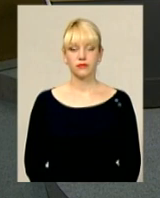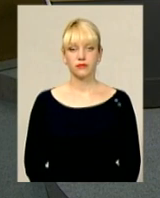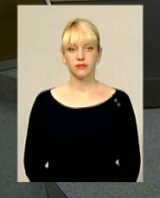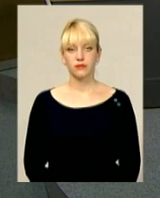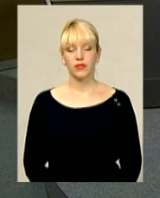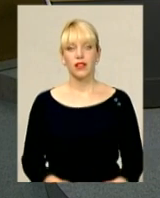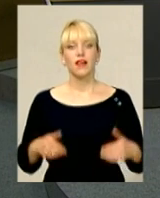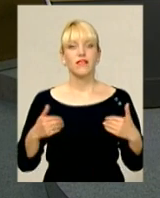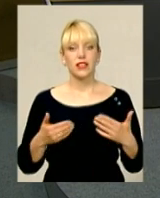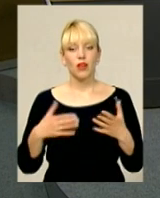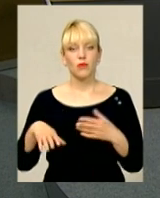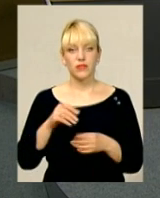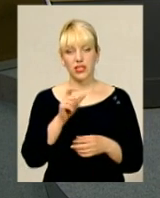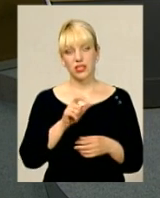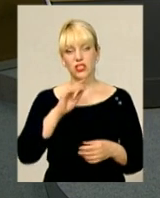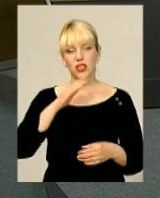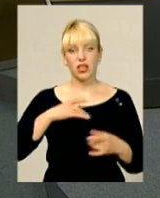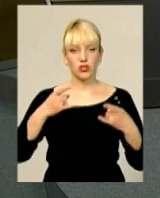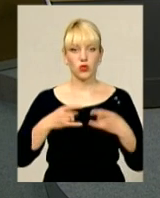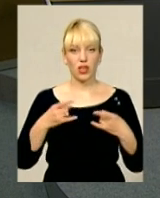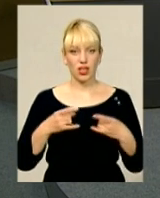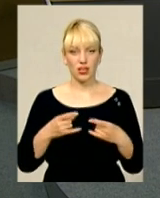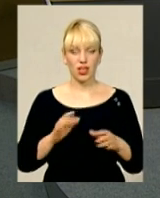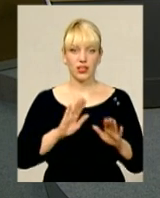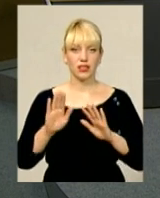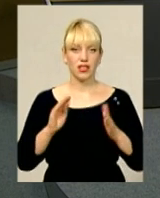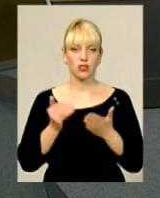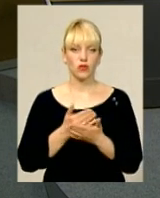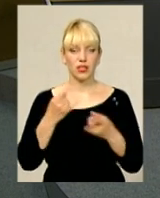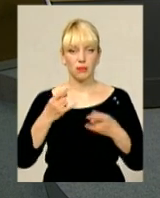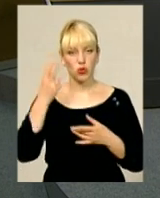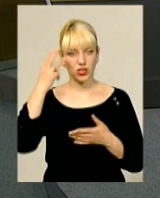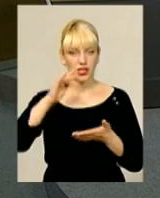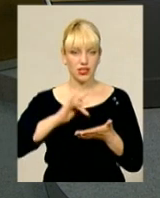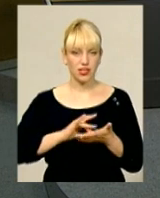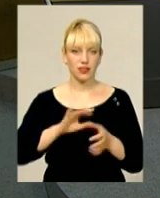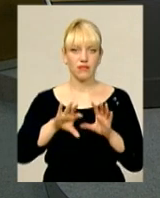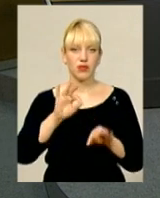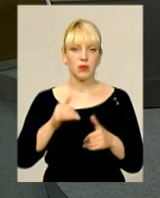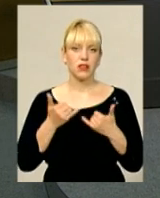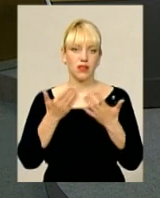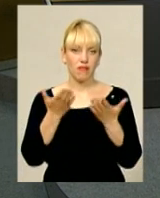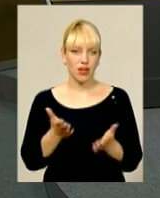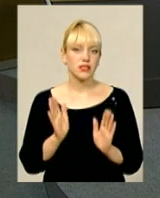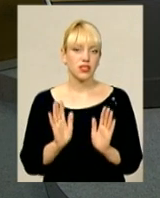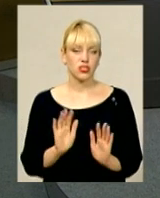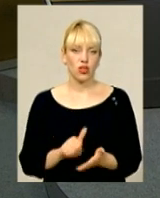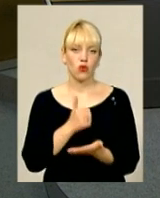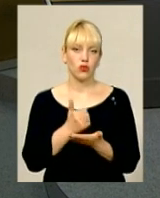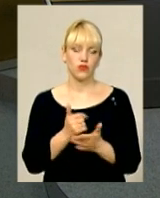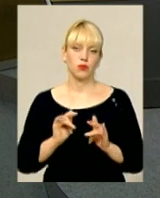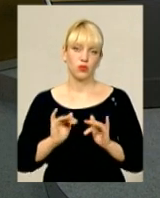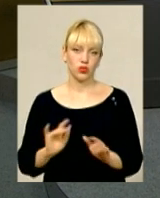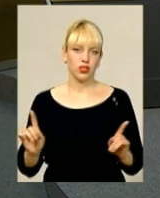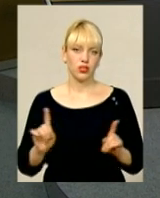Вітаємо всіх глядачів нашого каналу. Редакція новин телебачення «Поділля Центр» вибрала для вас лише найголовніше з